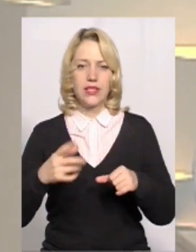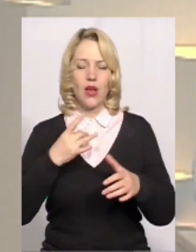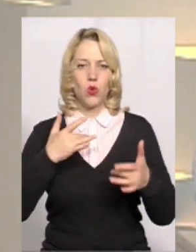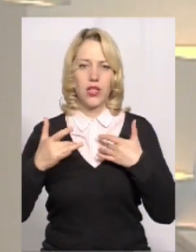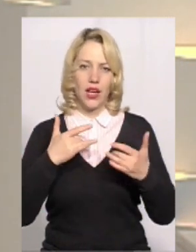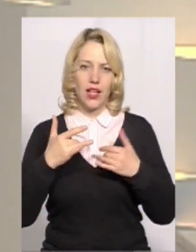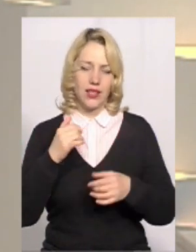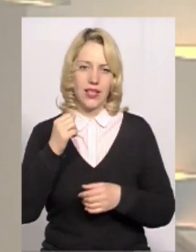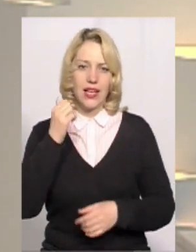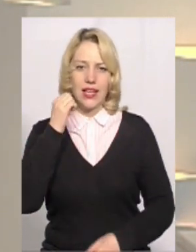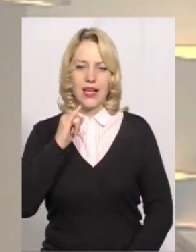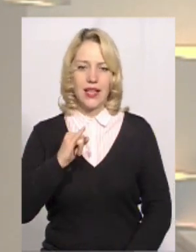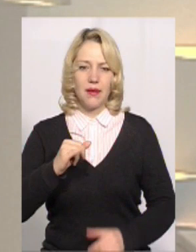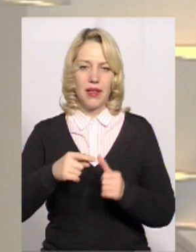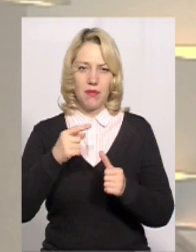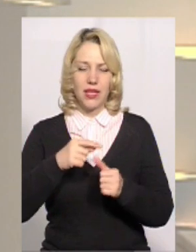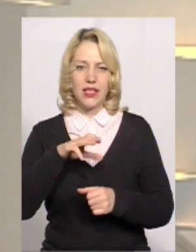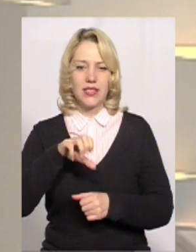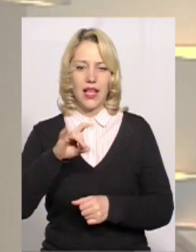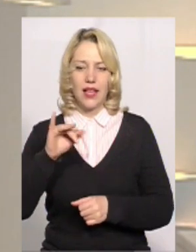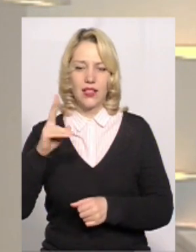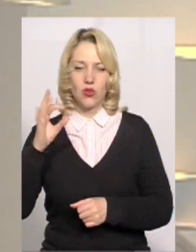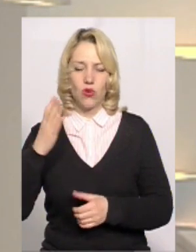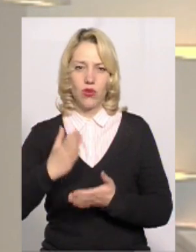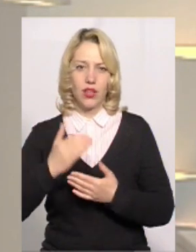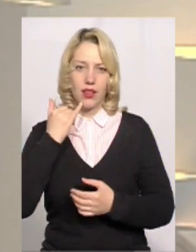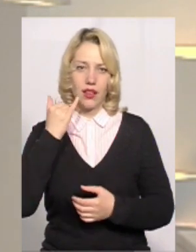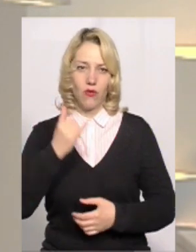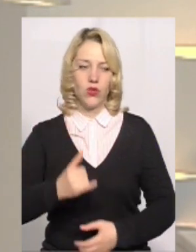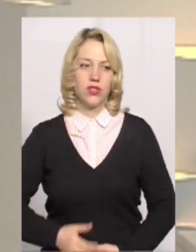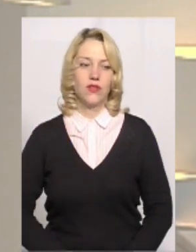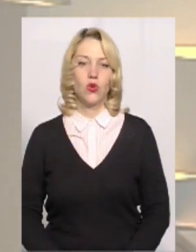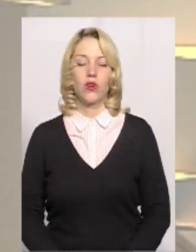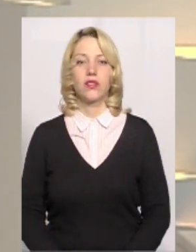театрі імені Старицького. І маємо телефонний дзвінок.